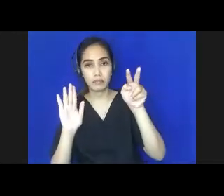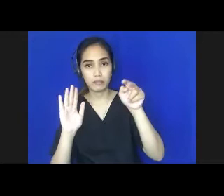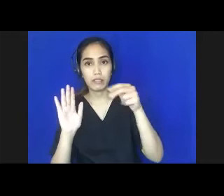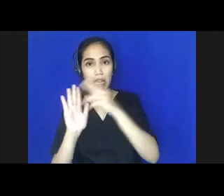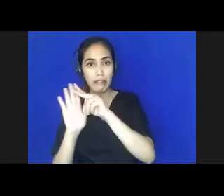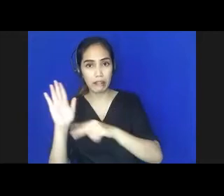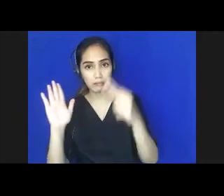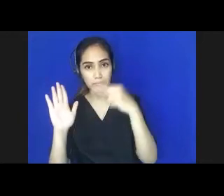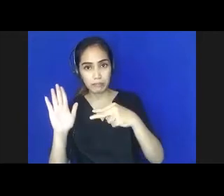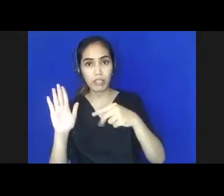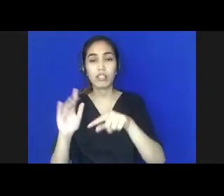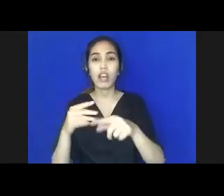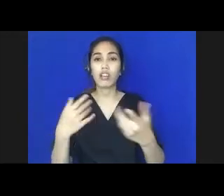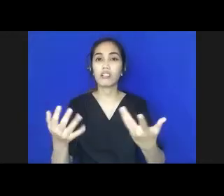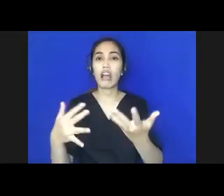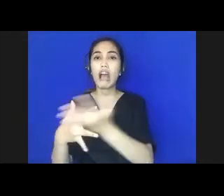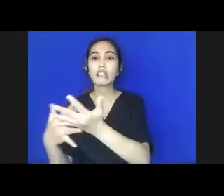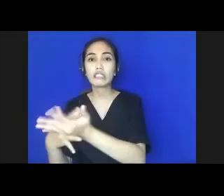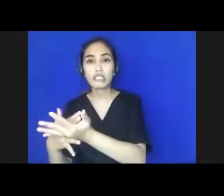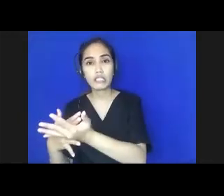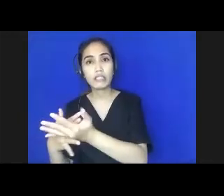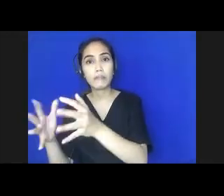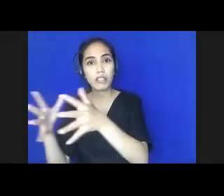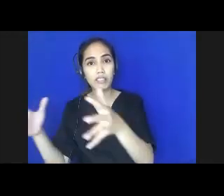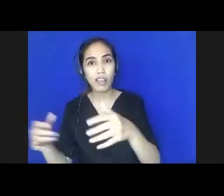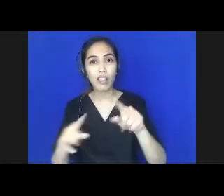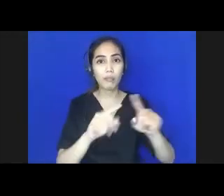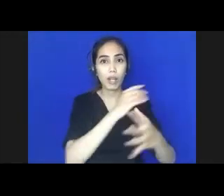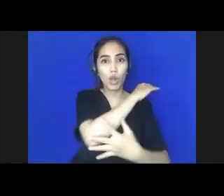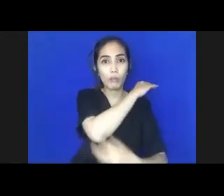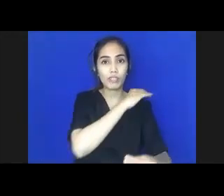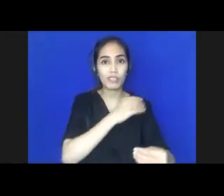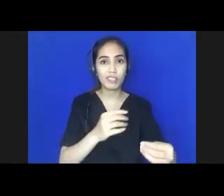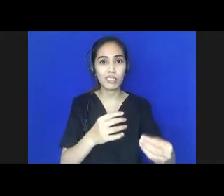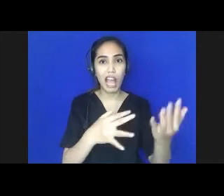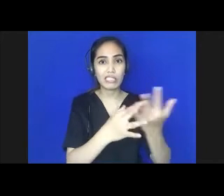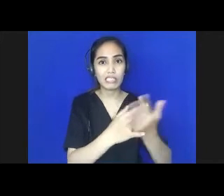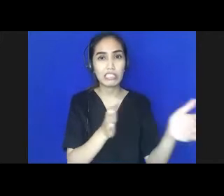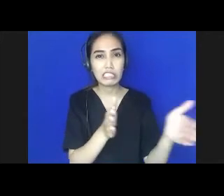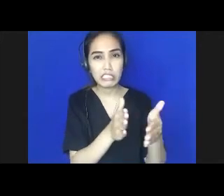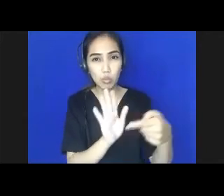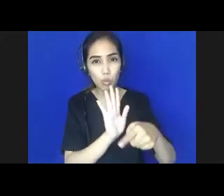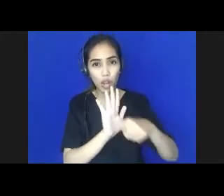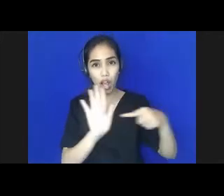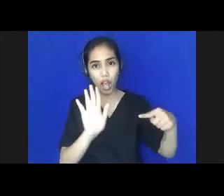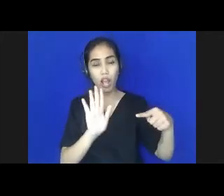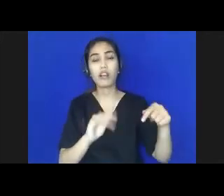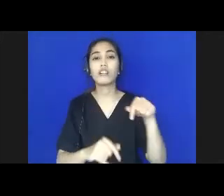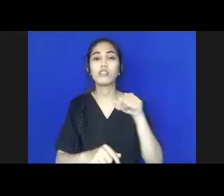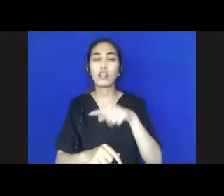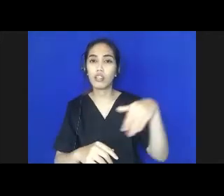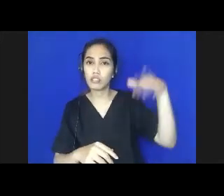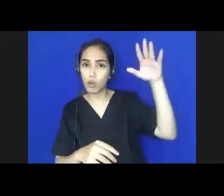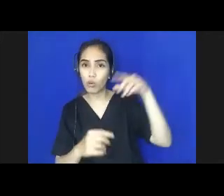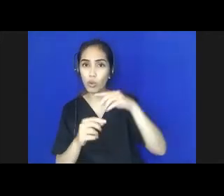akses keluarga kaya dengan keluarga miskin untuk usia 4-6 tahun yang paling atas biru paling atas